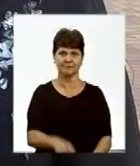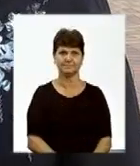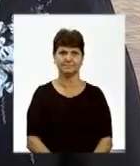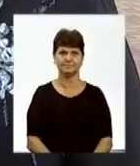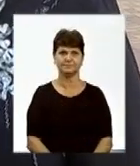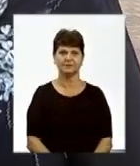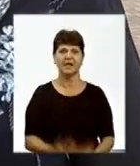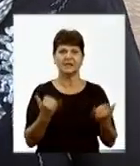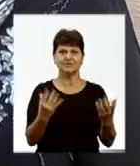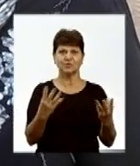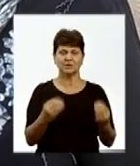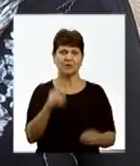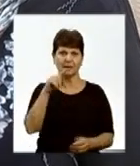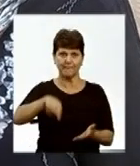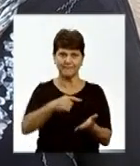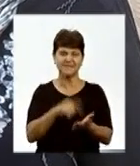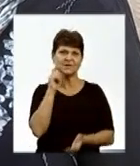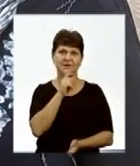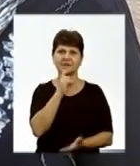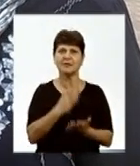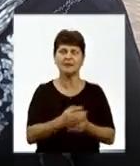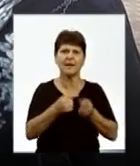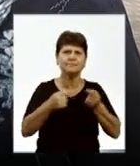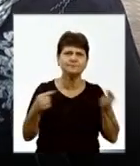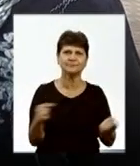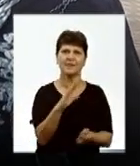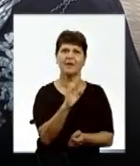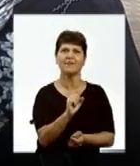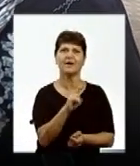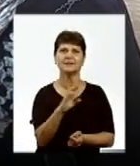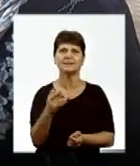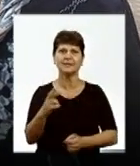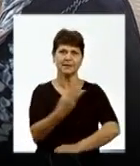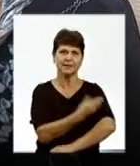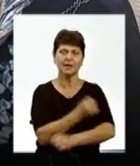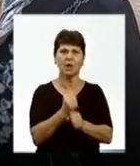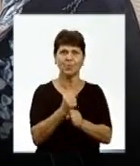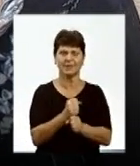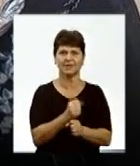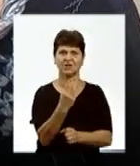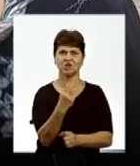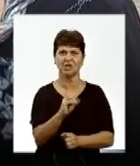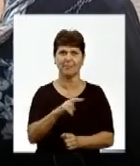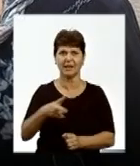сьогоднішній день в місті Вінниці є достатньо всіх вакцин для того, щоб зробити дітям щеплення.